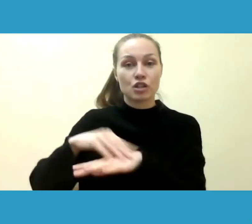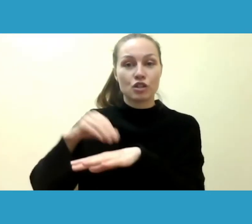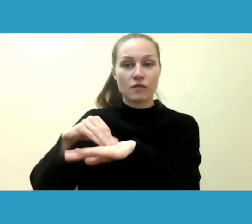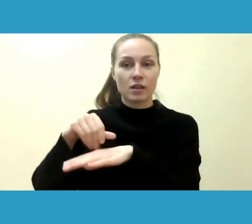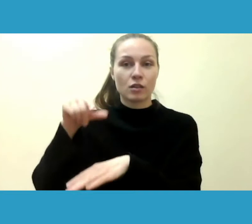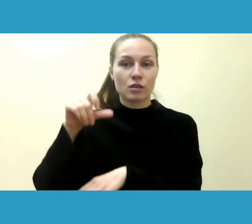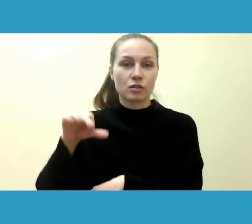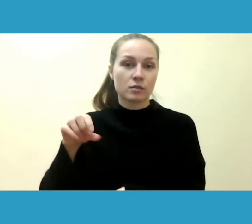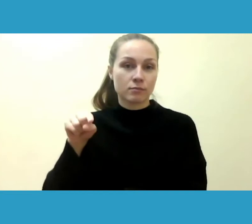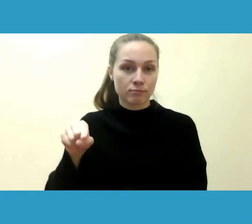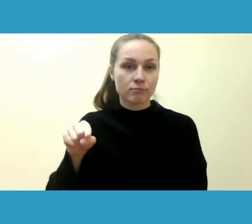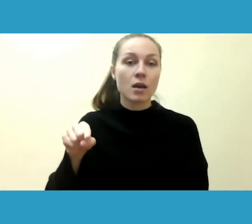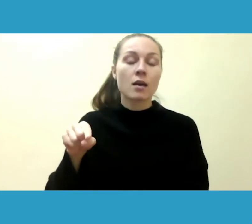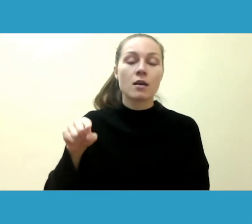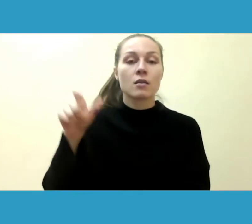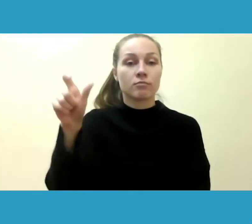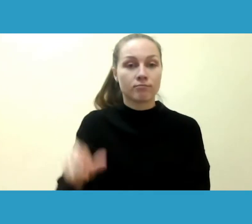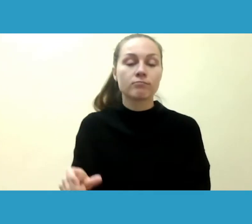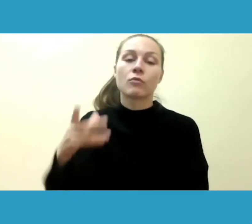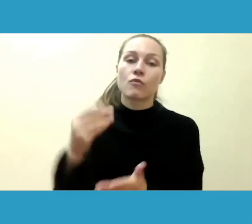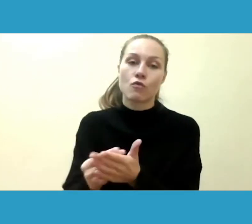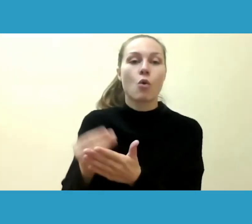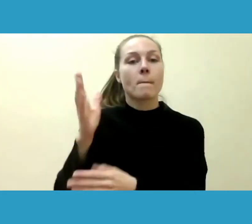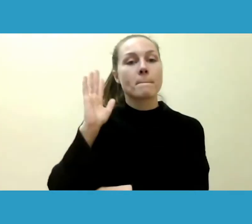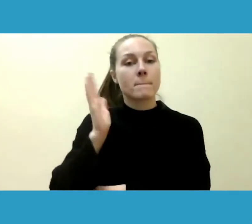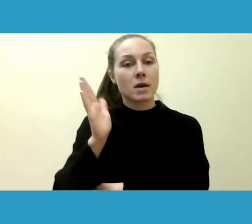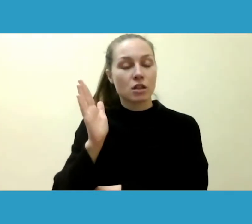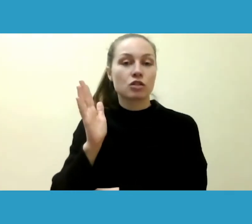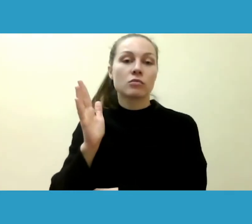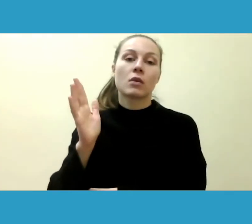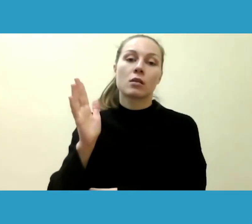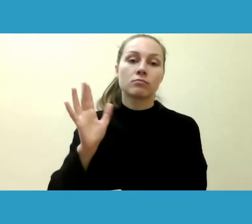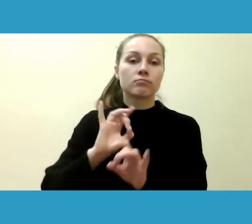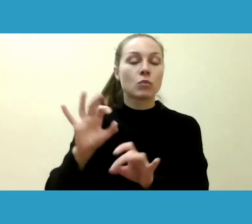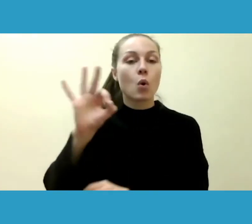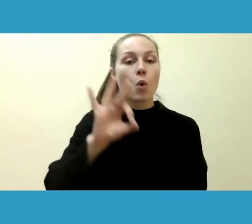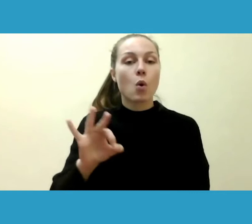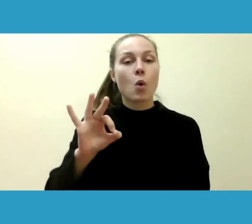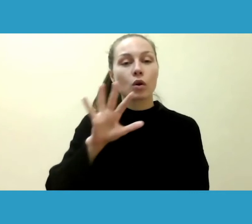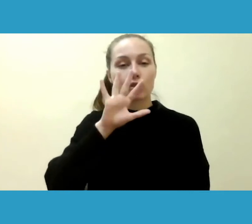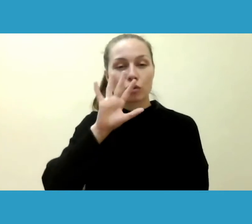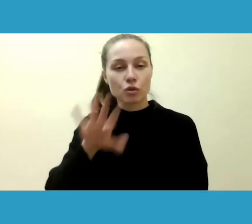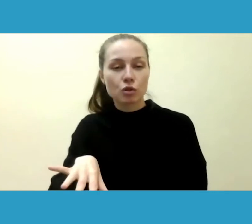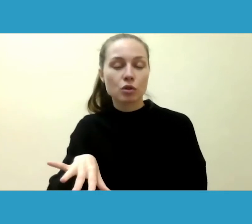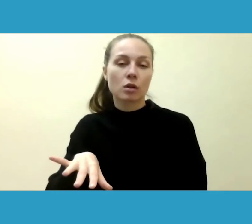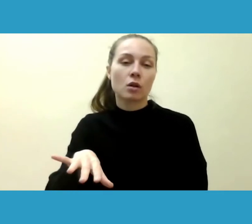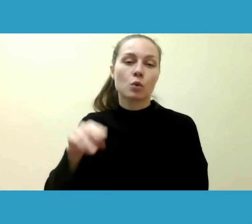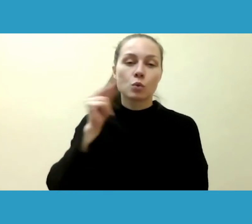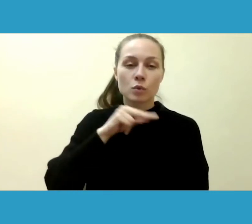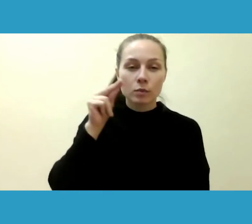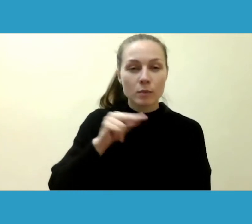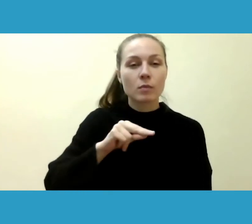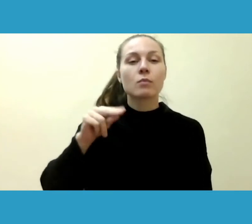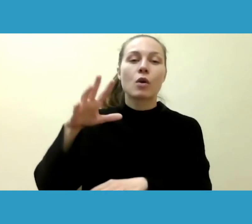tiesiog perskaitytų savo paremta pranešimą apie neapykantos nusikaltimų skyrius Stokholme Švedijoje.